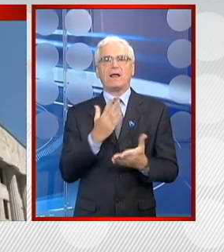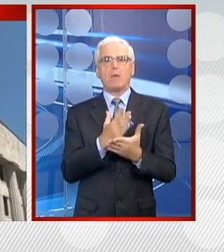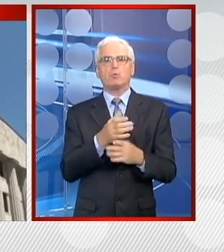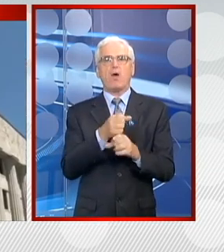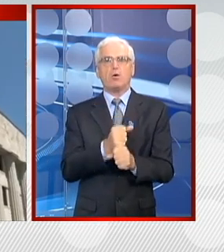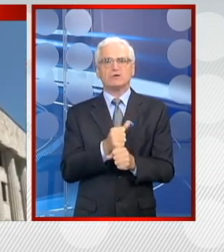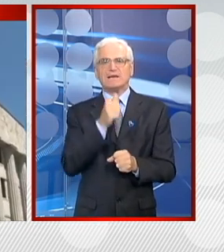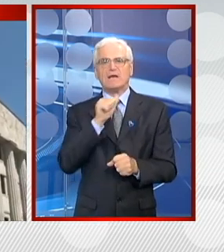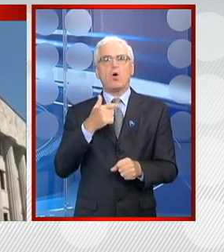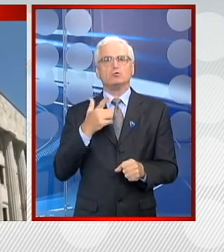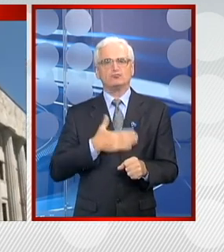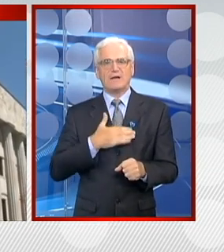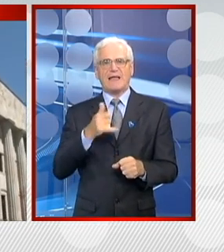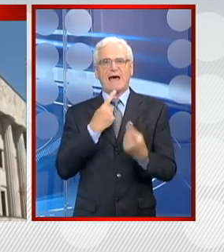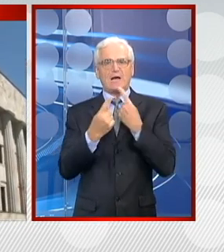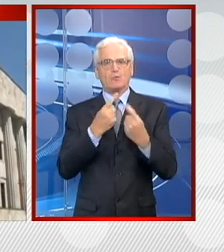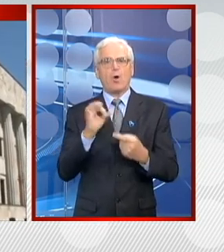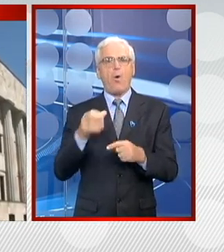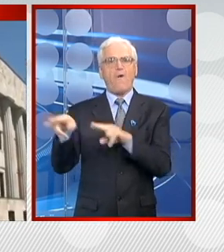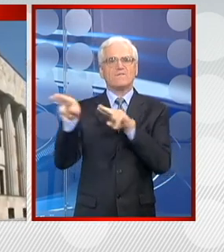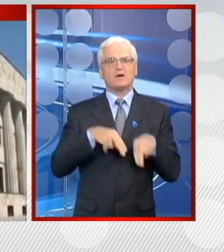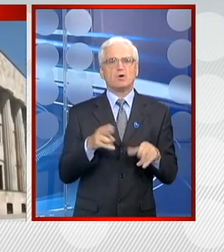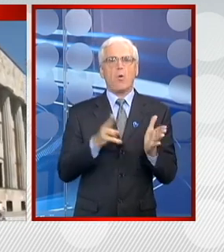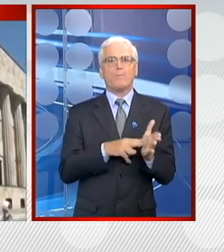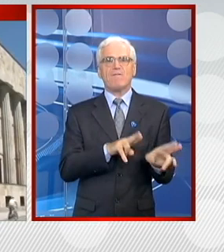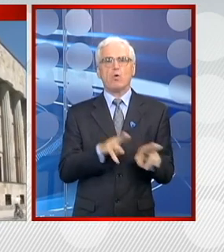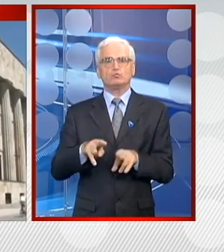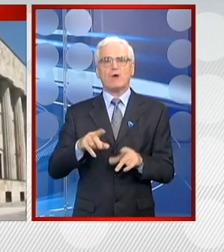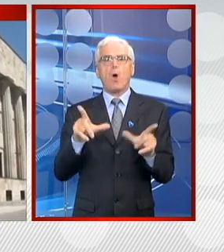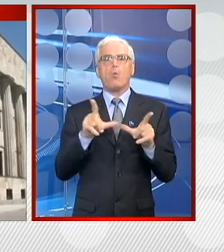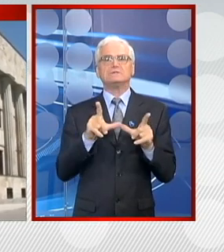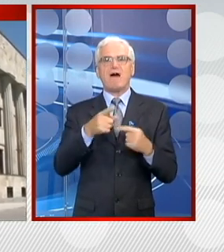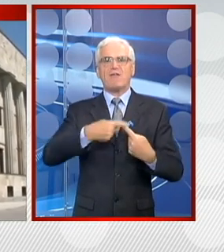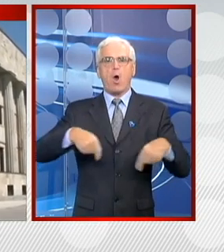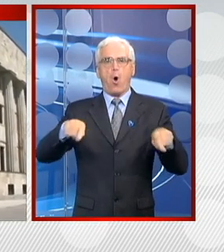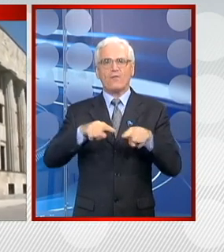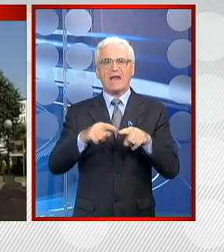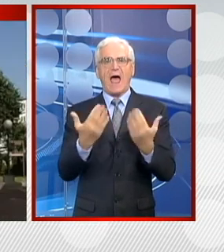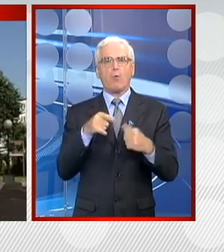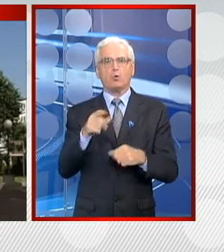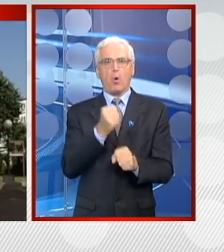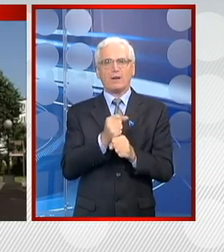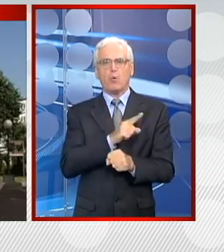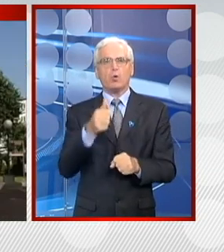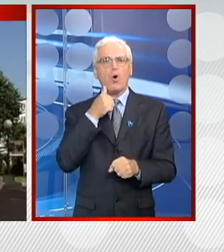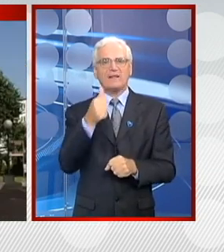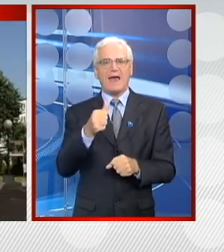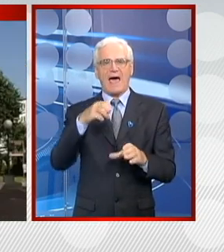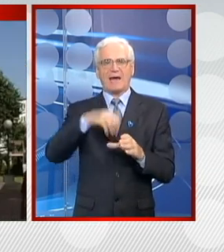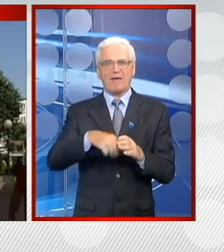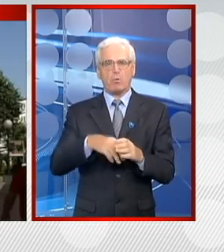bude održan i da želi da razgovara o vraćanju provosuđa u ustavne okvire. Ako to uradimo do dana